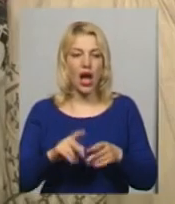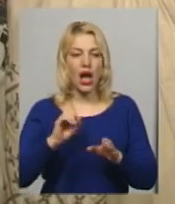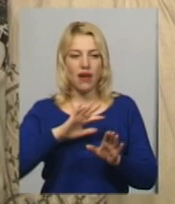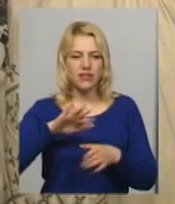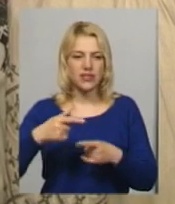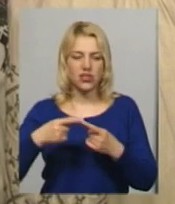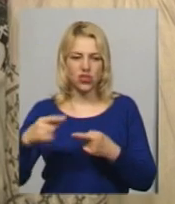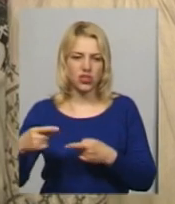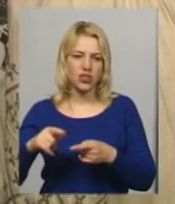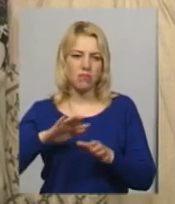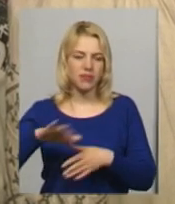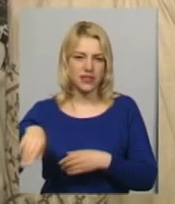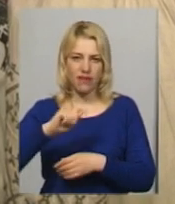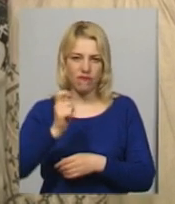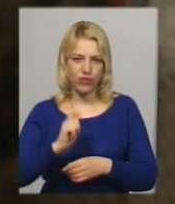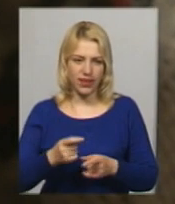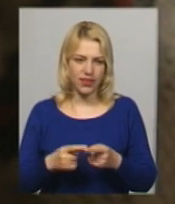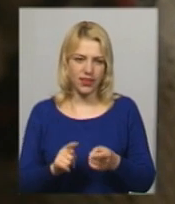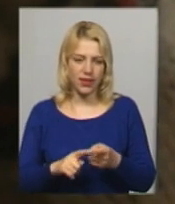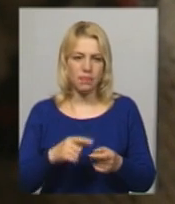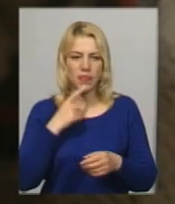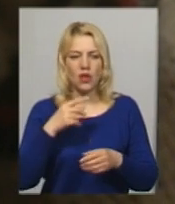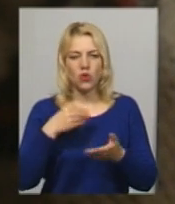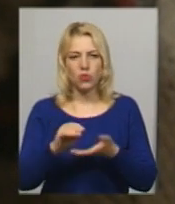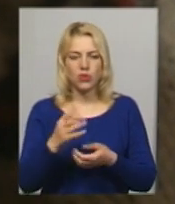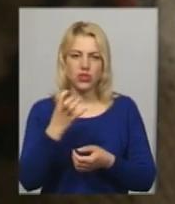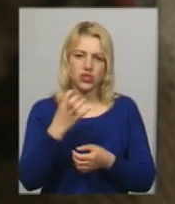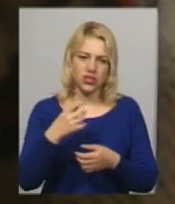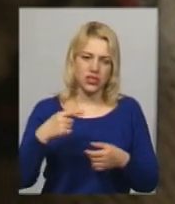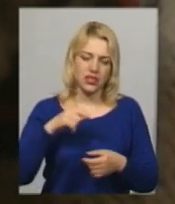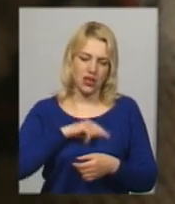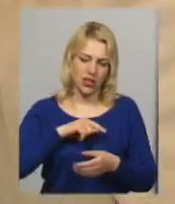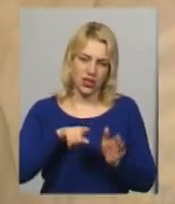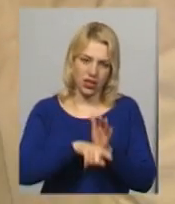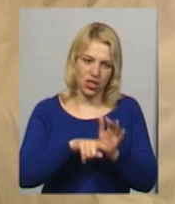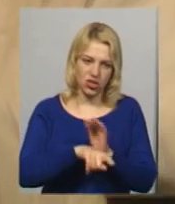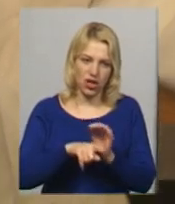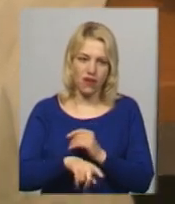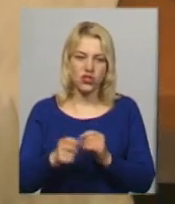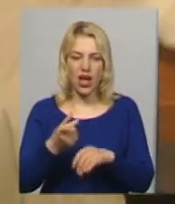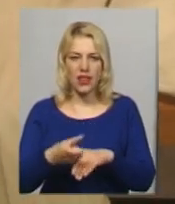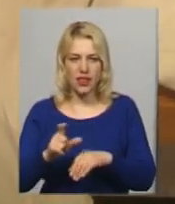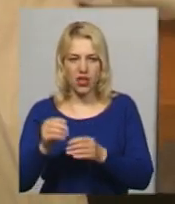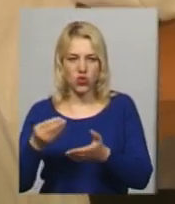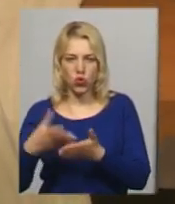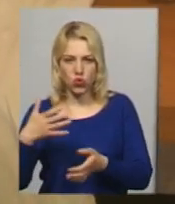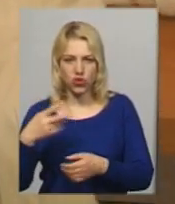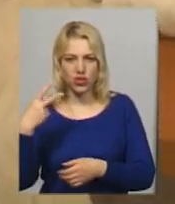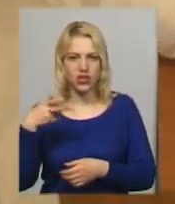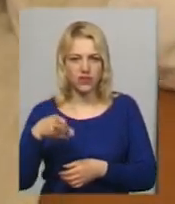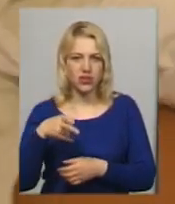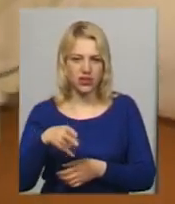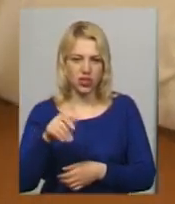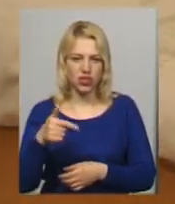війни. Найдешевшу сорочку колекціонерка купила, каже, за 400 гривень, найдорожча коштувала їй понад 2 тисячі гривень. За словами Світлани